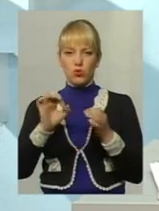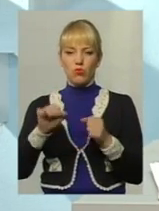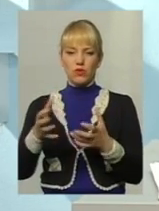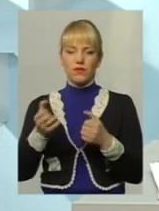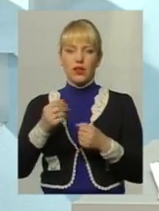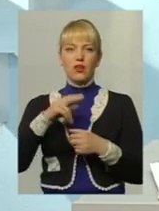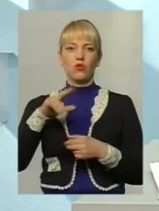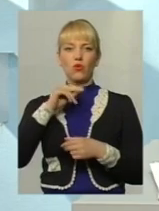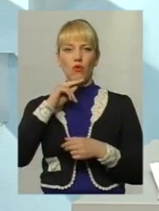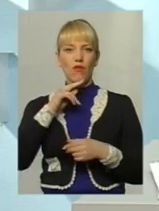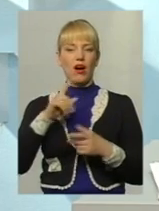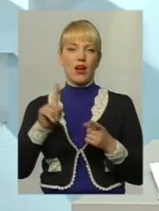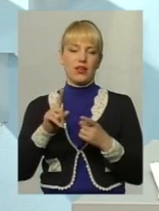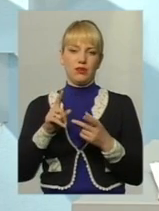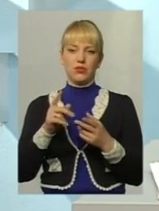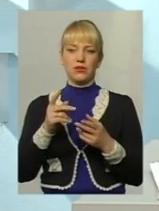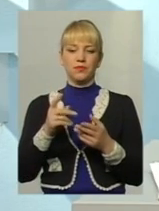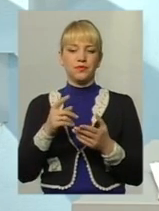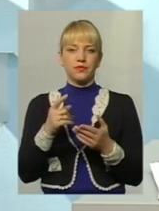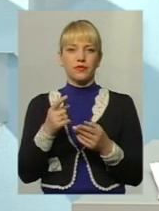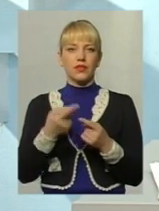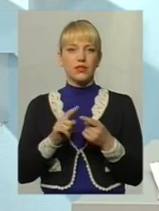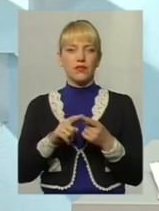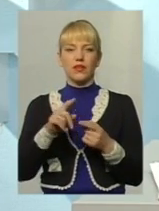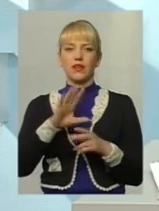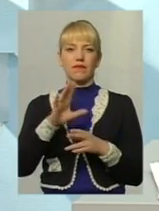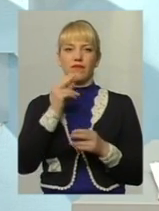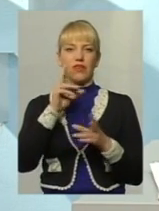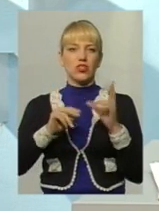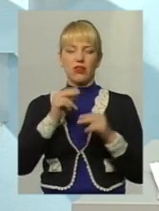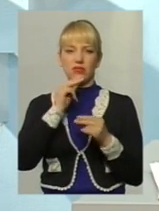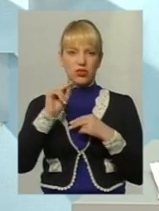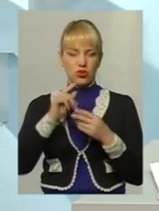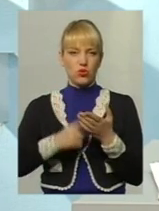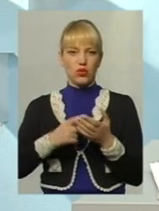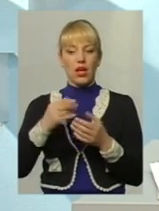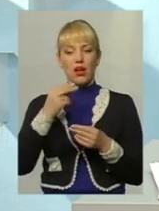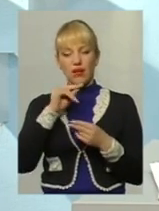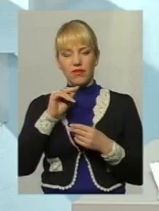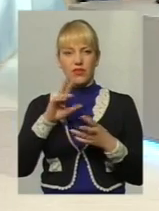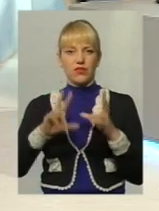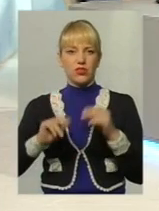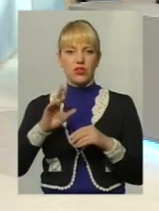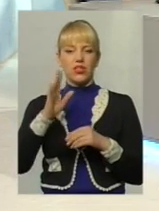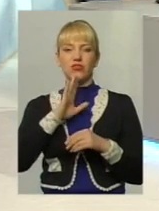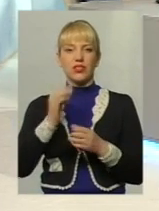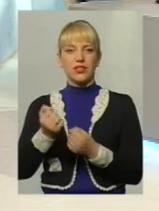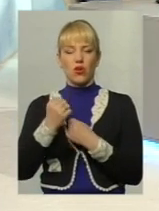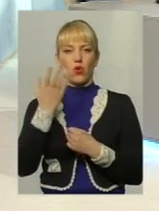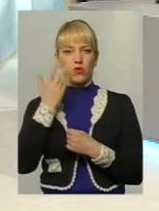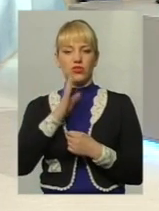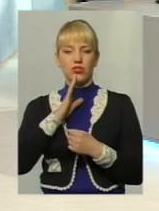уваги. Але якимось переважним доказом це не являється. Тому, безумовно, більш захищена жінка, коли вона в